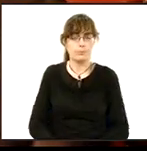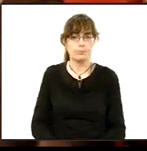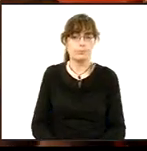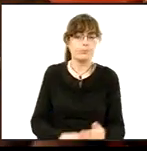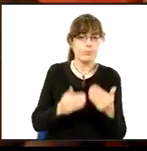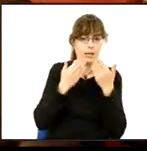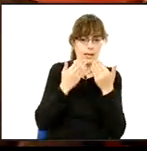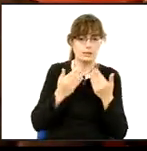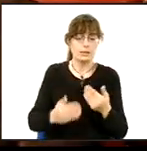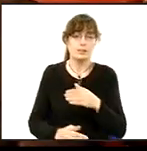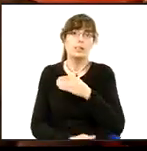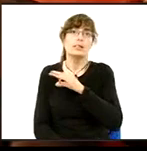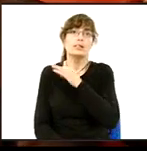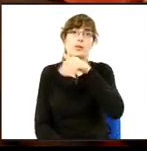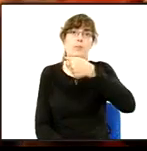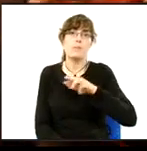Moltes gràcies, senyor Martí.